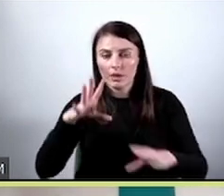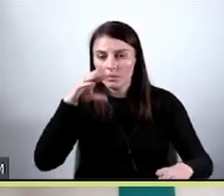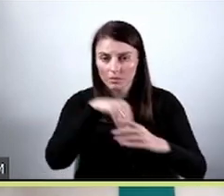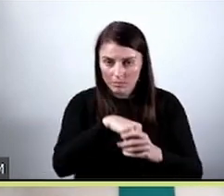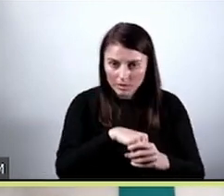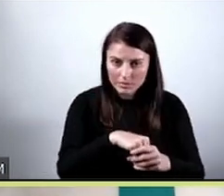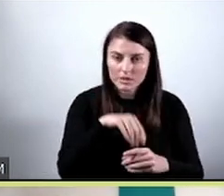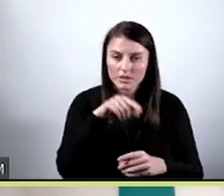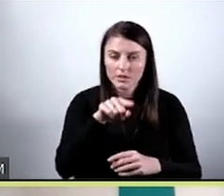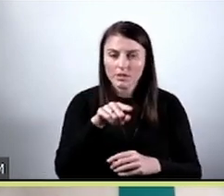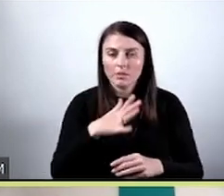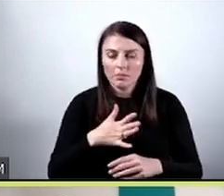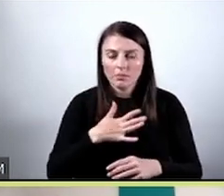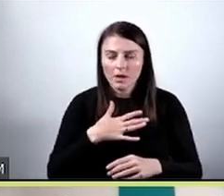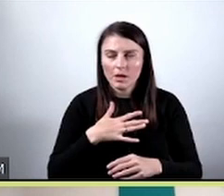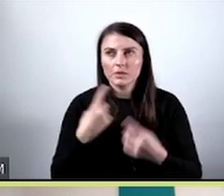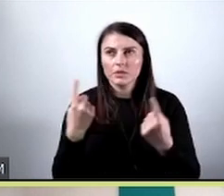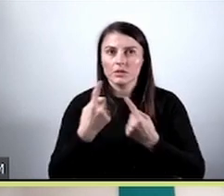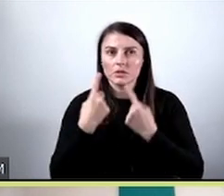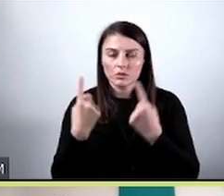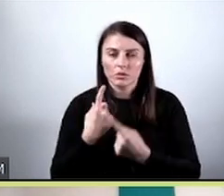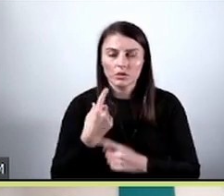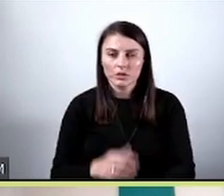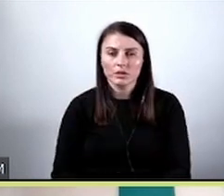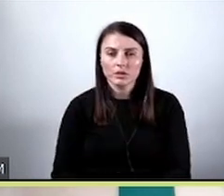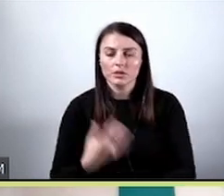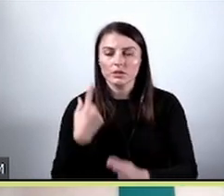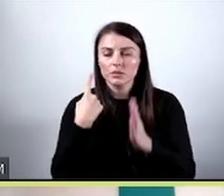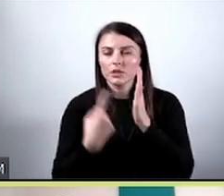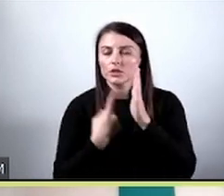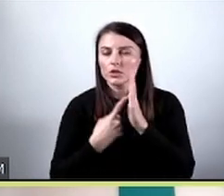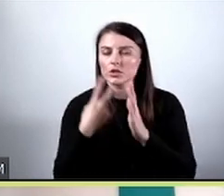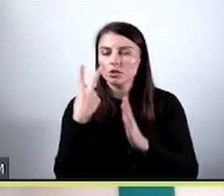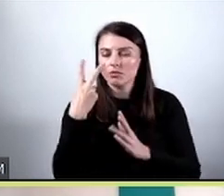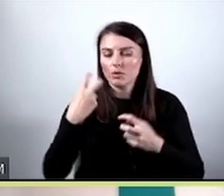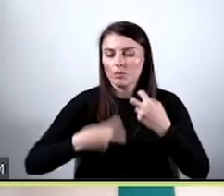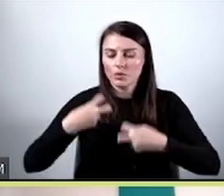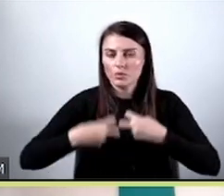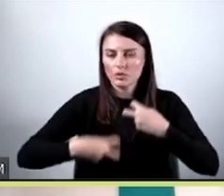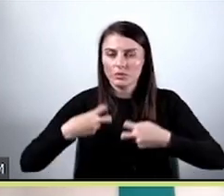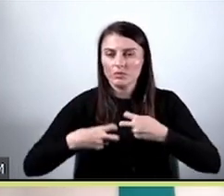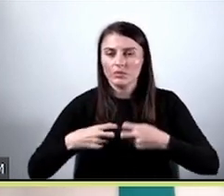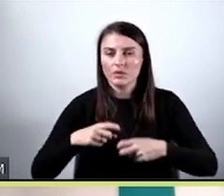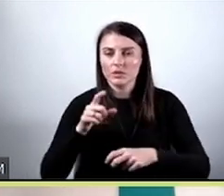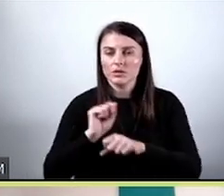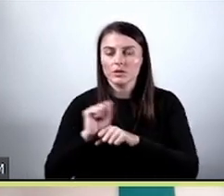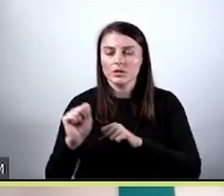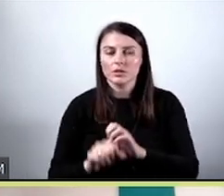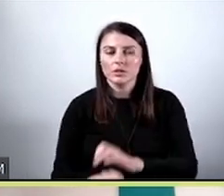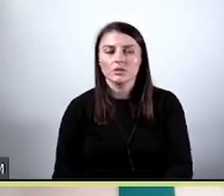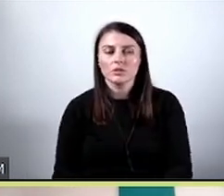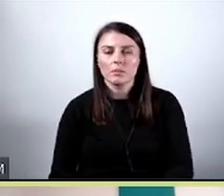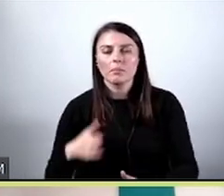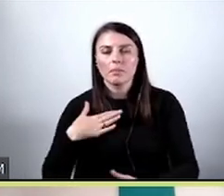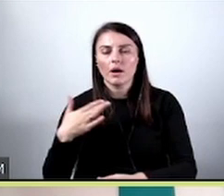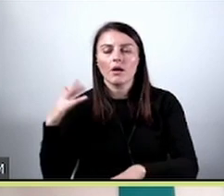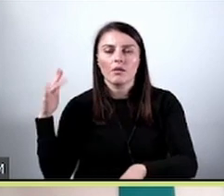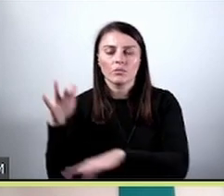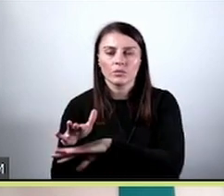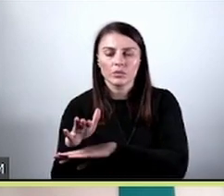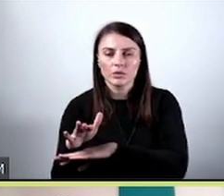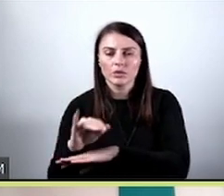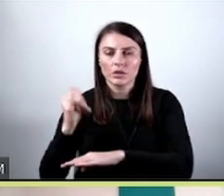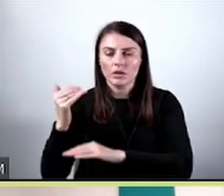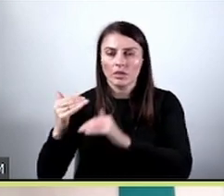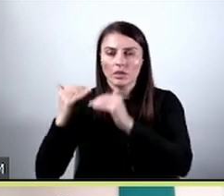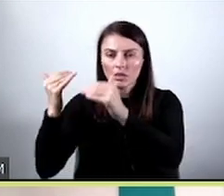mamy do czynienia często z dwoma problemami, które w sposób bezpośredni wpływają na jakość. To jest przeuczenie